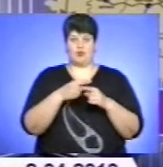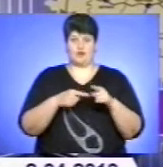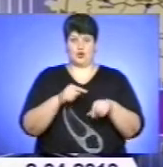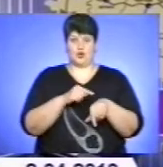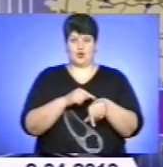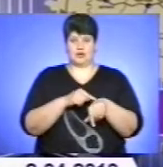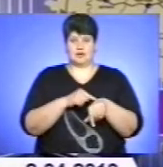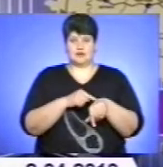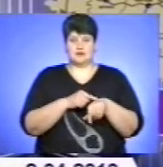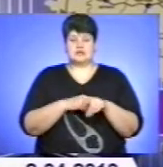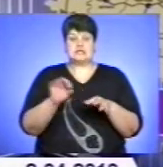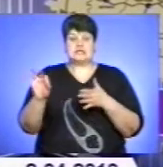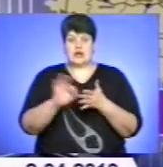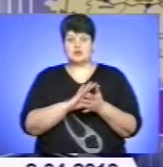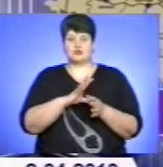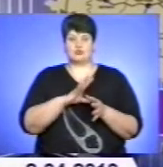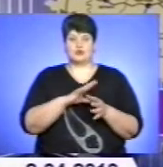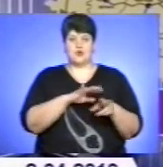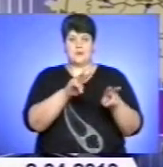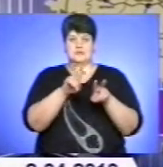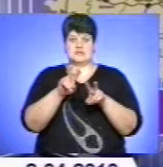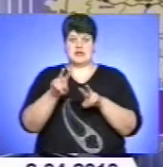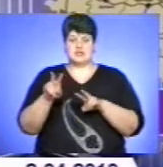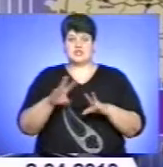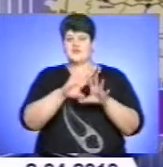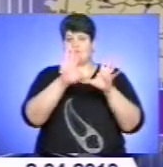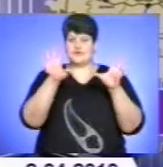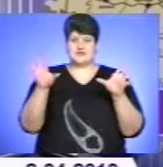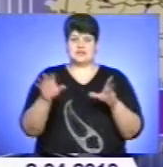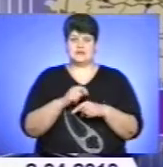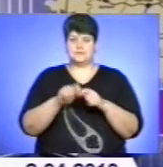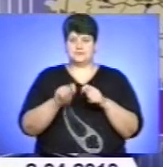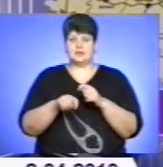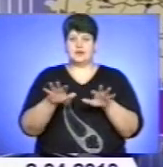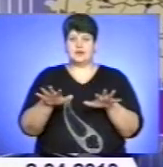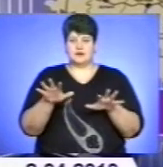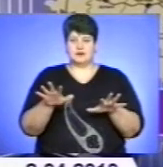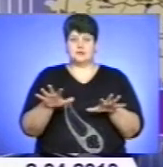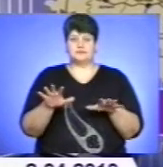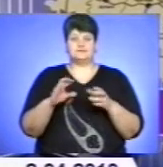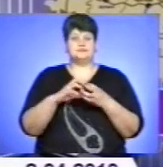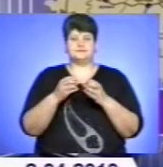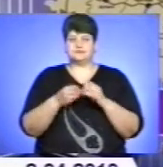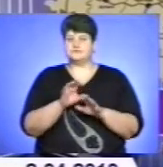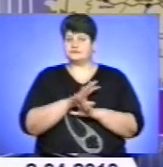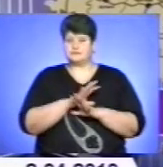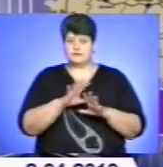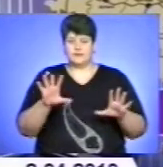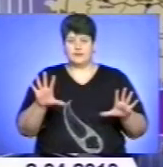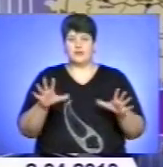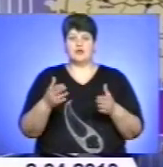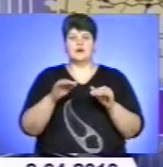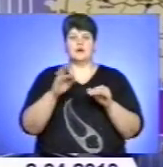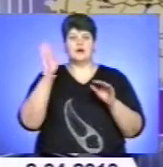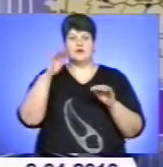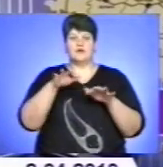Зразу оперативним штабом були обстежені ці місця. Загрози, як такої, не виникало. Повинева